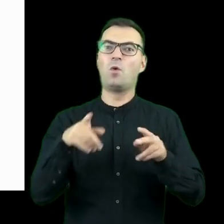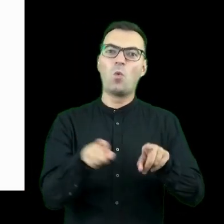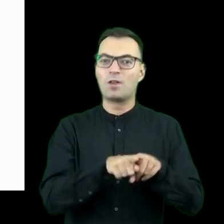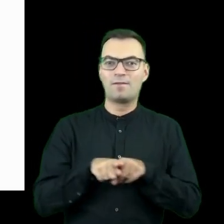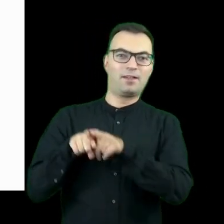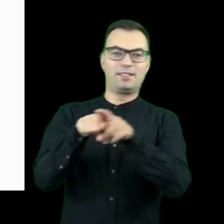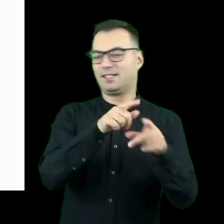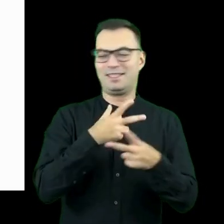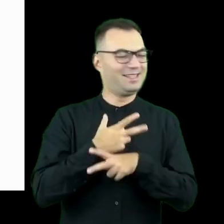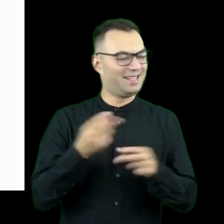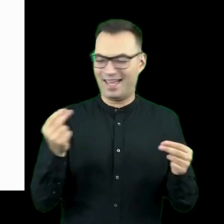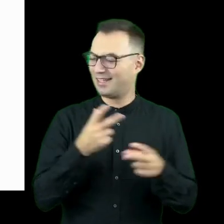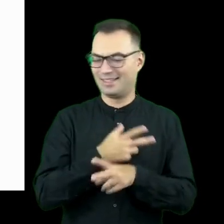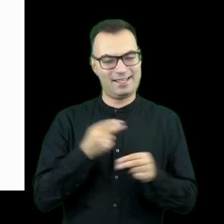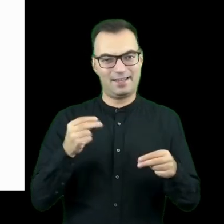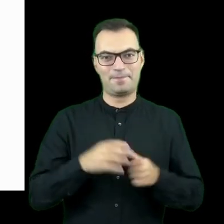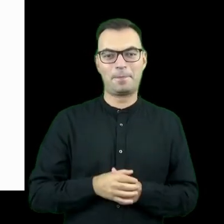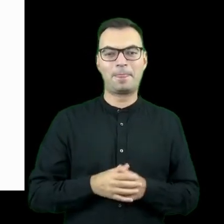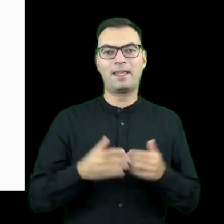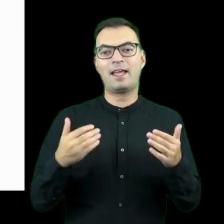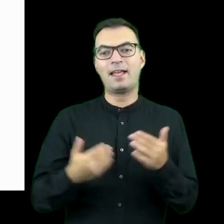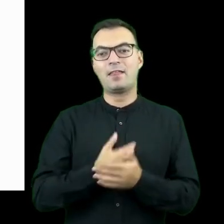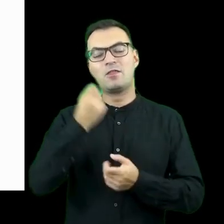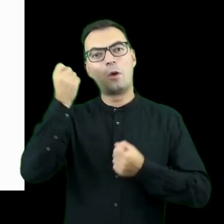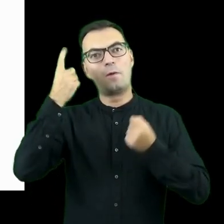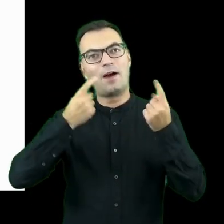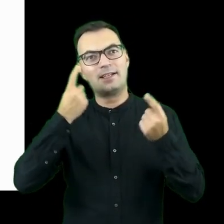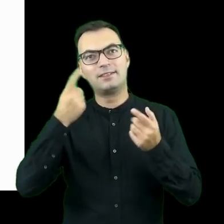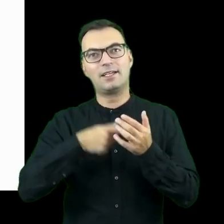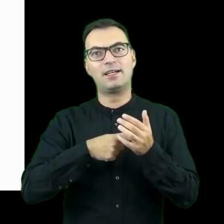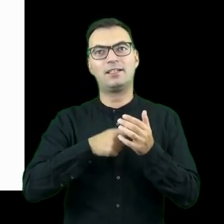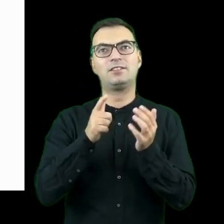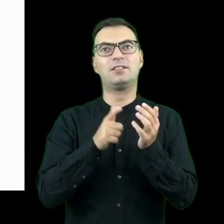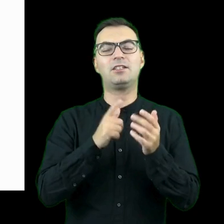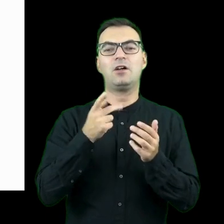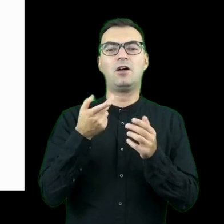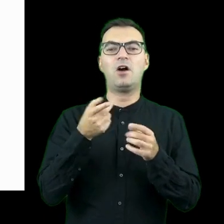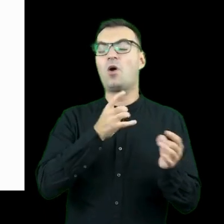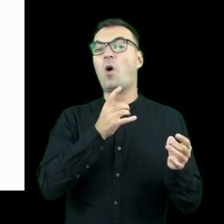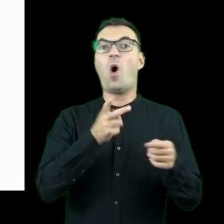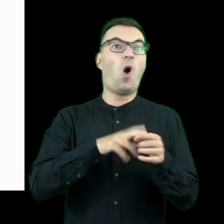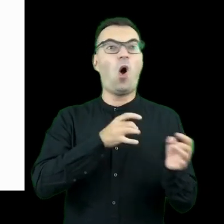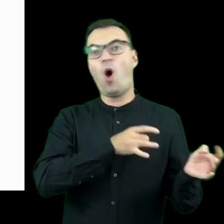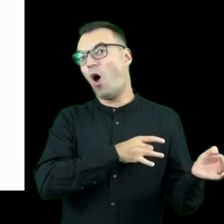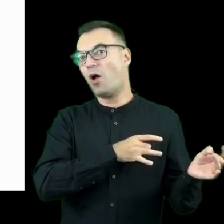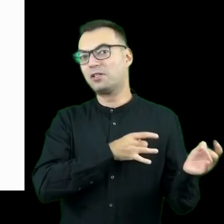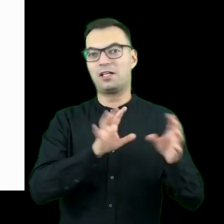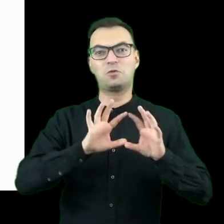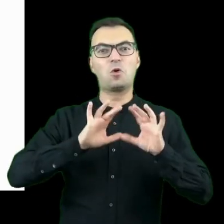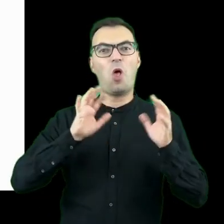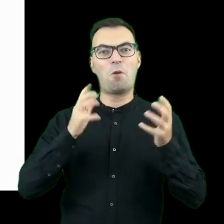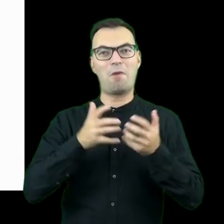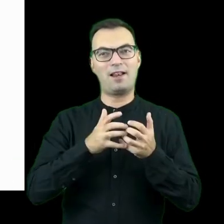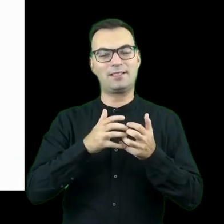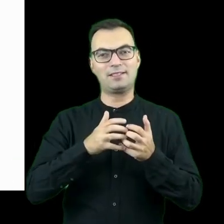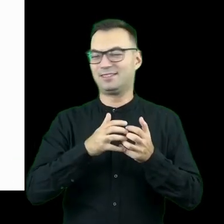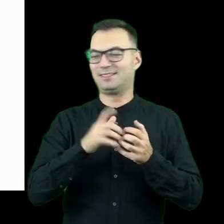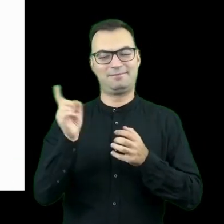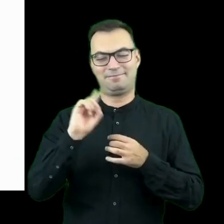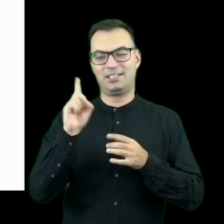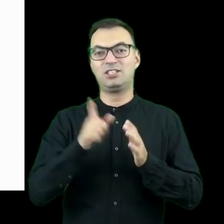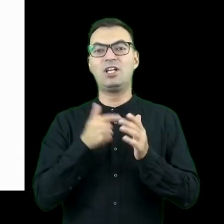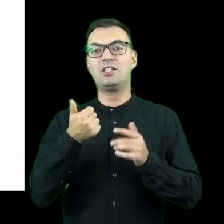innowacji, która często ma docelowo globalny zasięg, bardzo często zaczyna się z